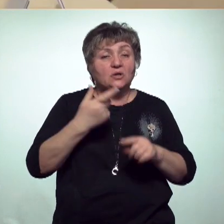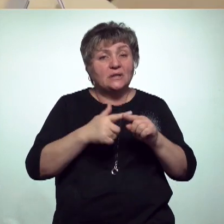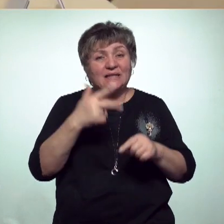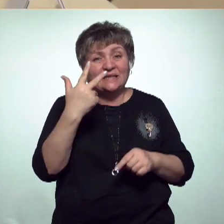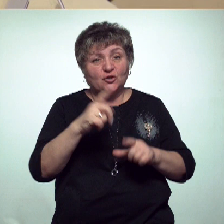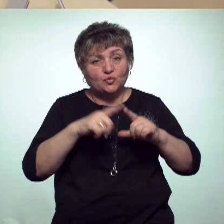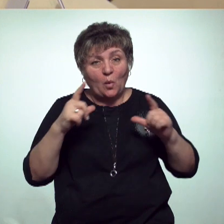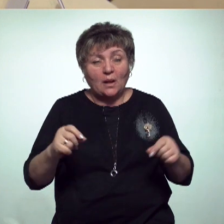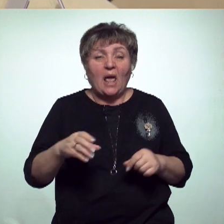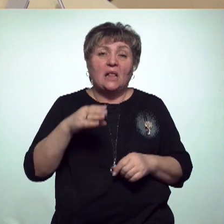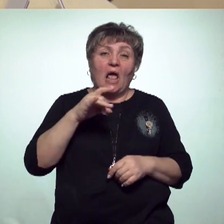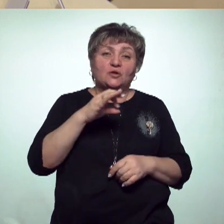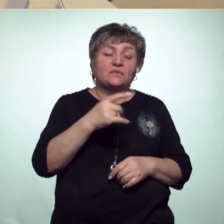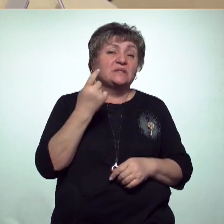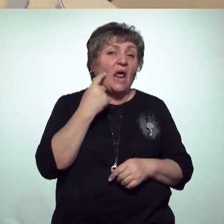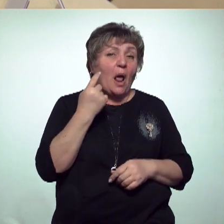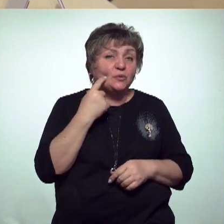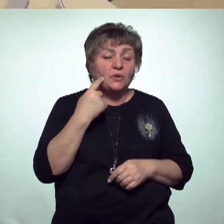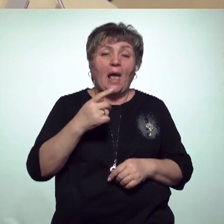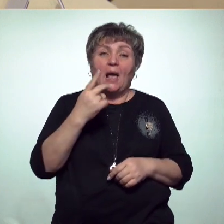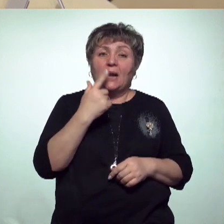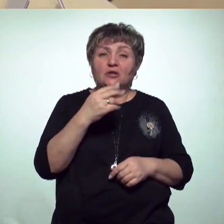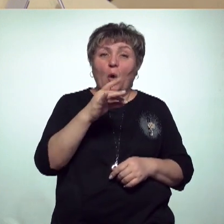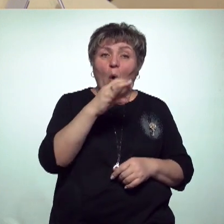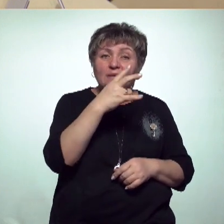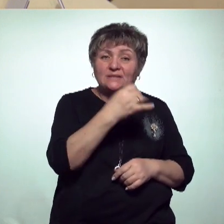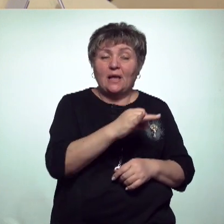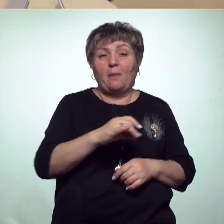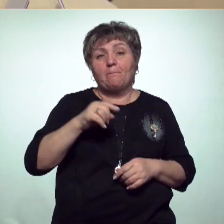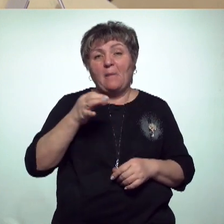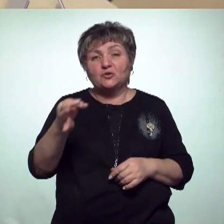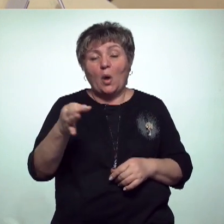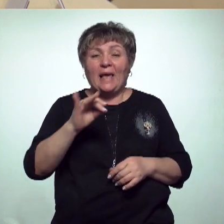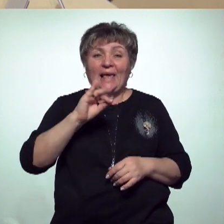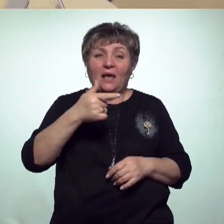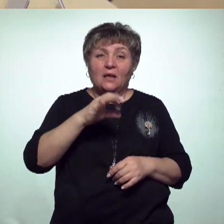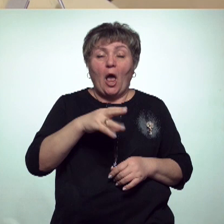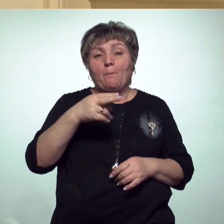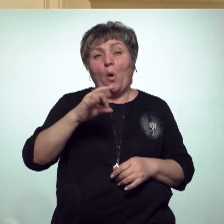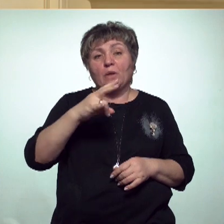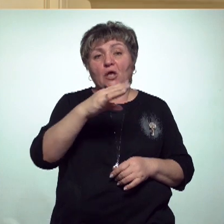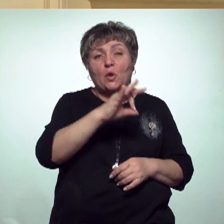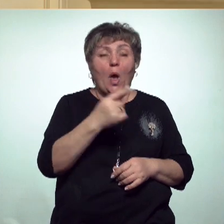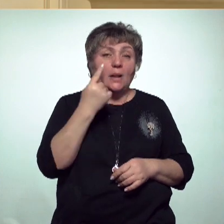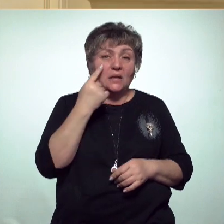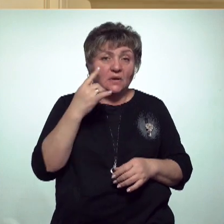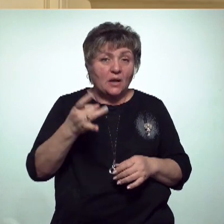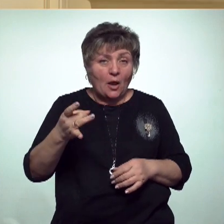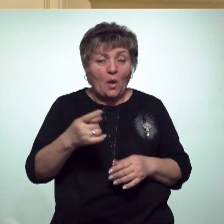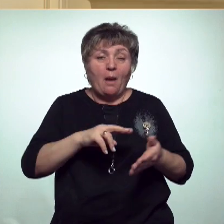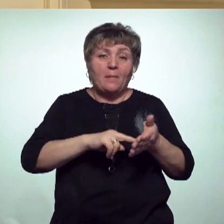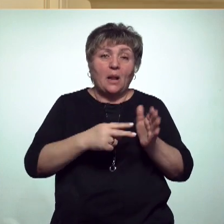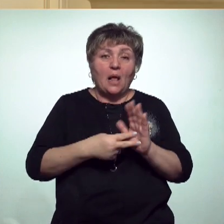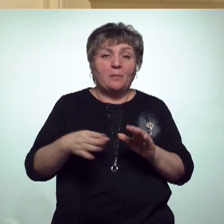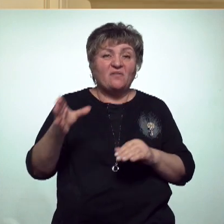Яр, Тарасово, Сарапульского района, Красногорское, поселки Игра, Алнаши и Понино, Глазовского района. Глава озвучил